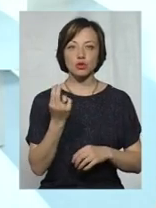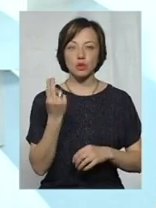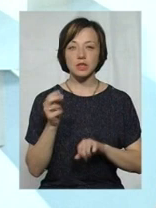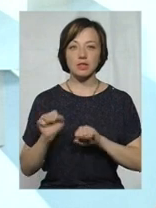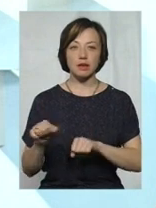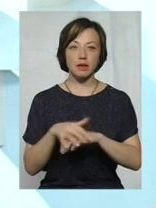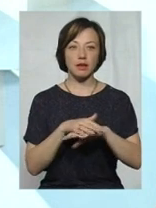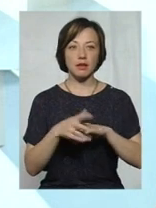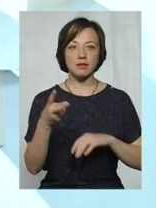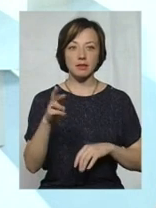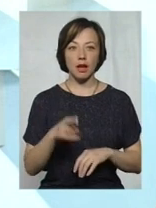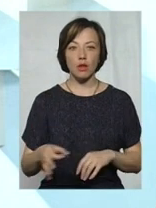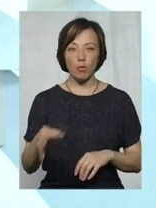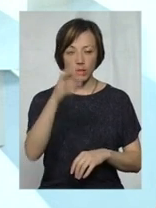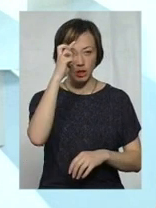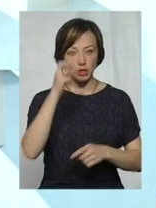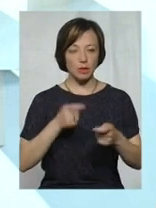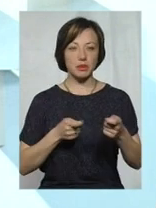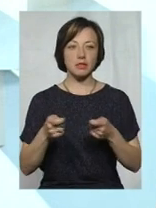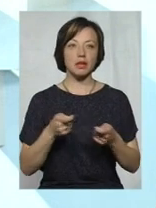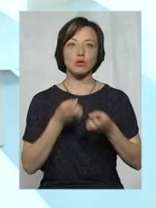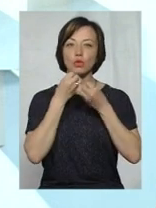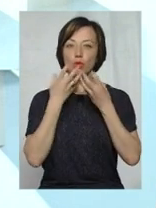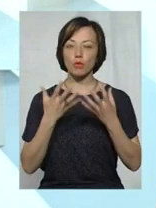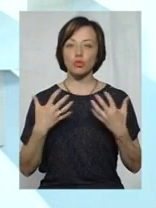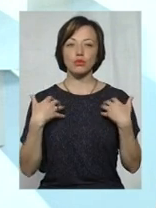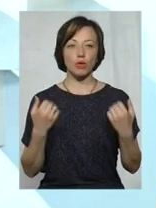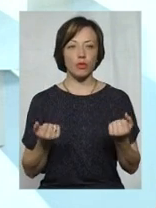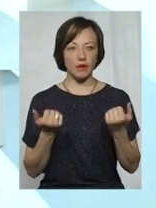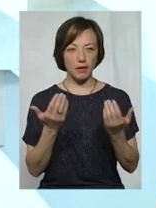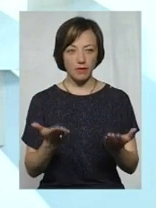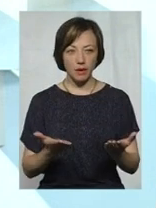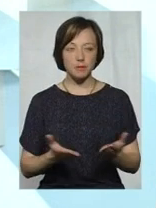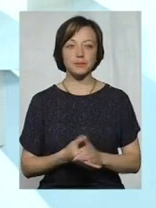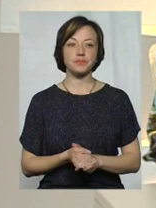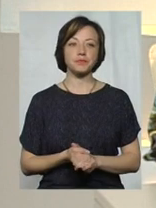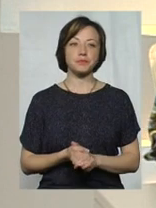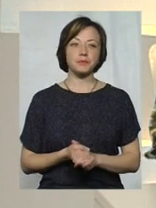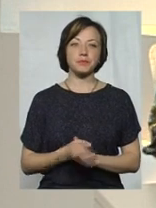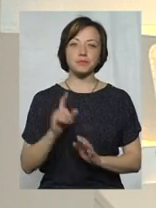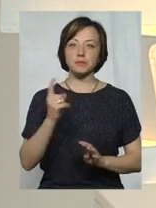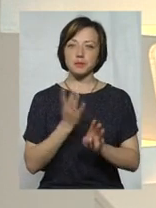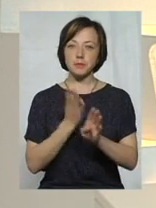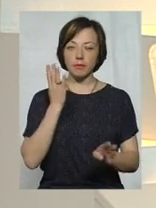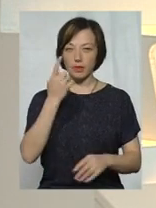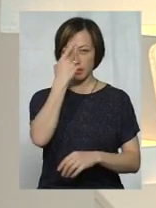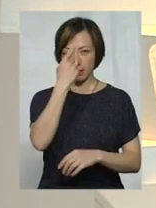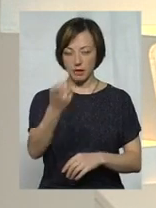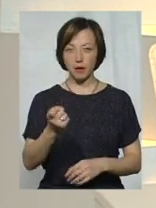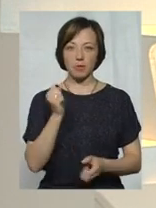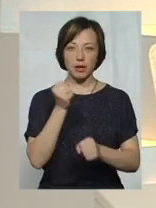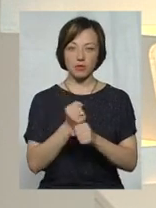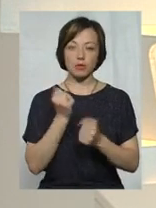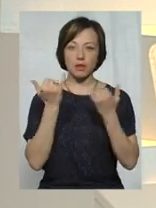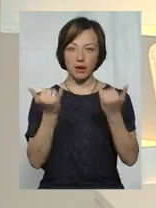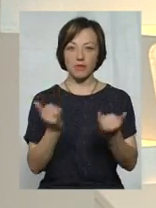захисту населення Хмельницької облдержадміністрації. Доброго здоров'я, пане Вадиме. І насамперед, нагадаю ще глядачам, що працюємо для вас